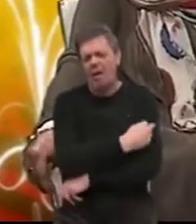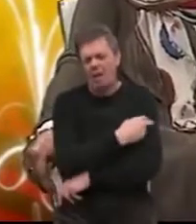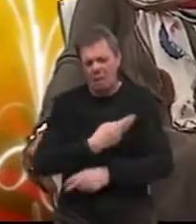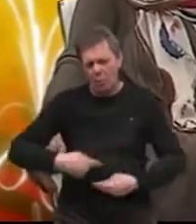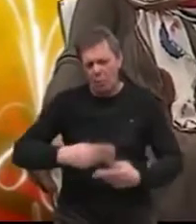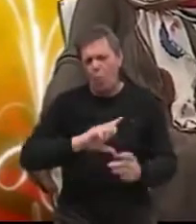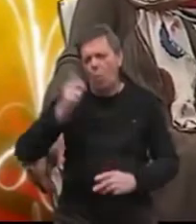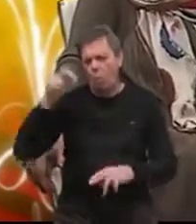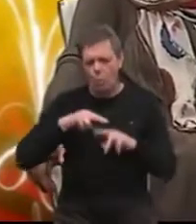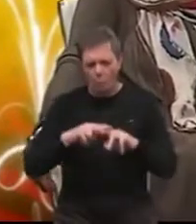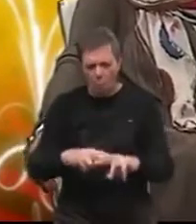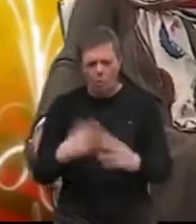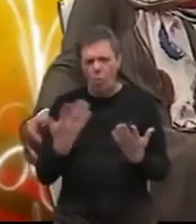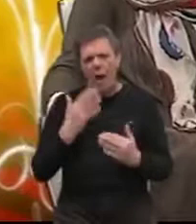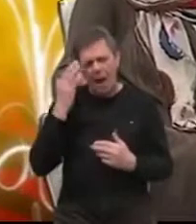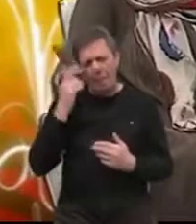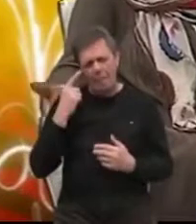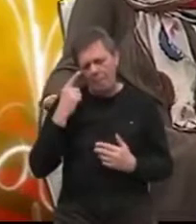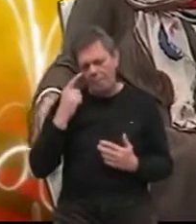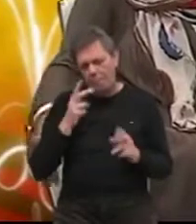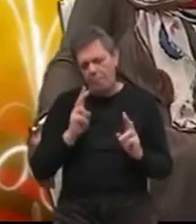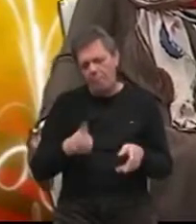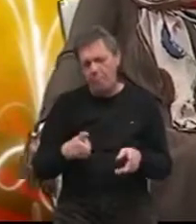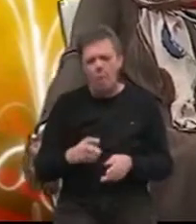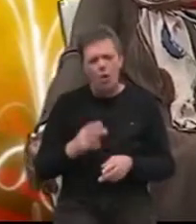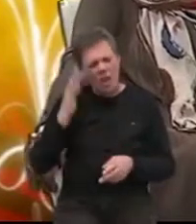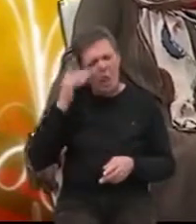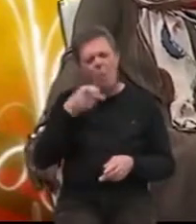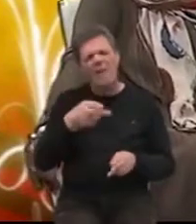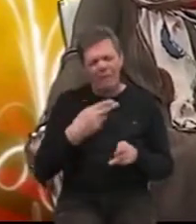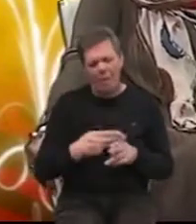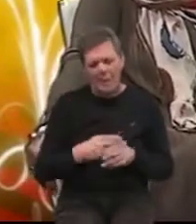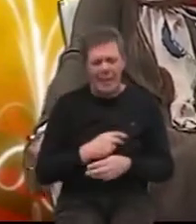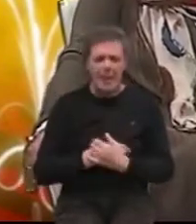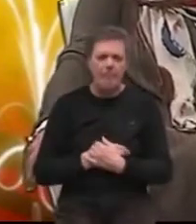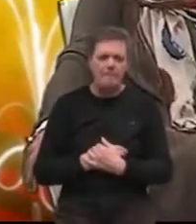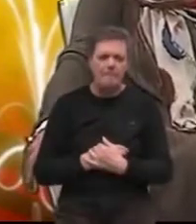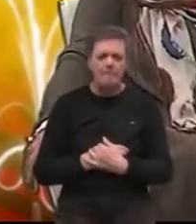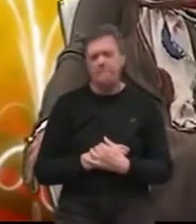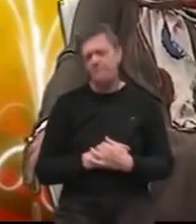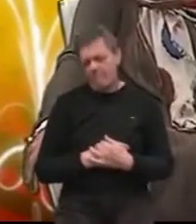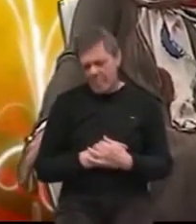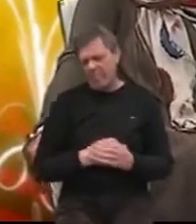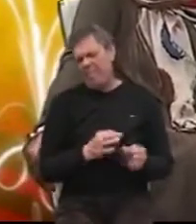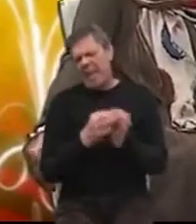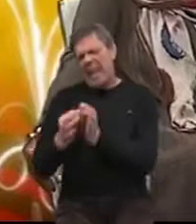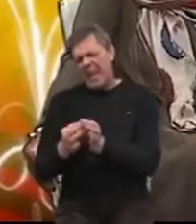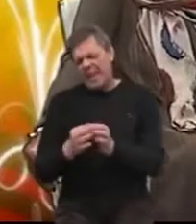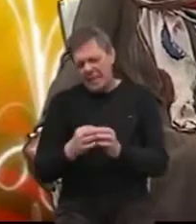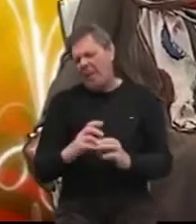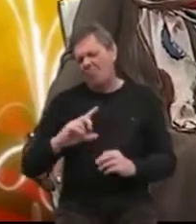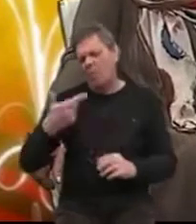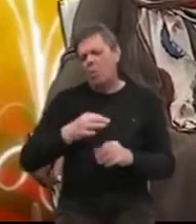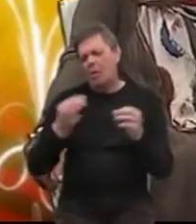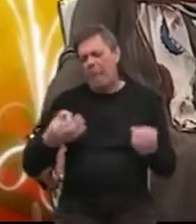prebacili u drugu bolnicu koja se brine, koja mislim može takove bolestnike lječiti. Najintenzivno on je drugi dan umrao.